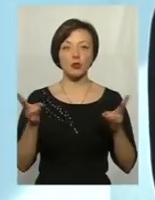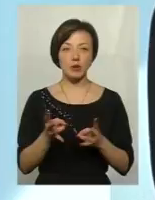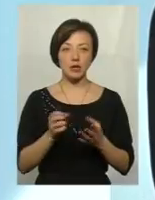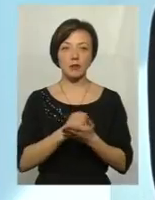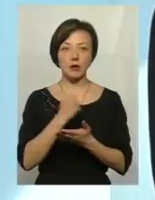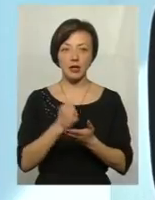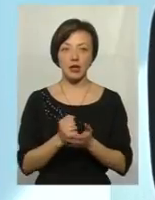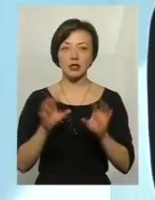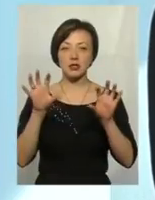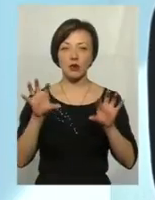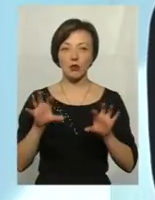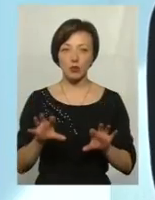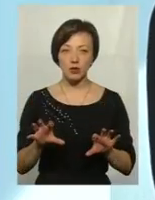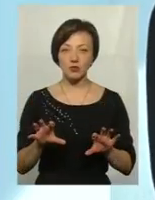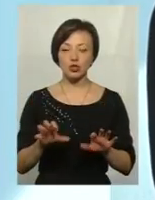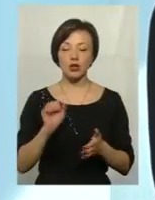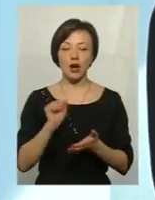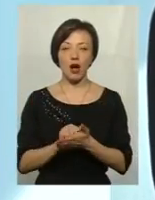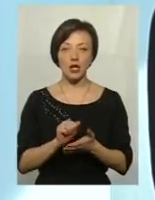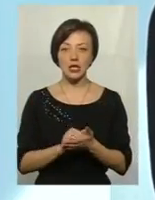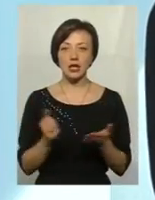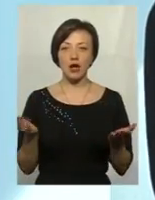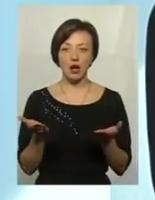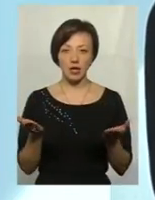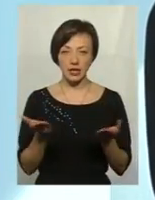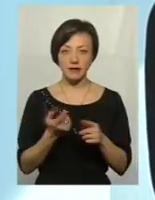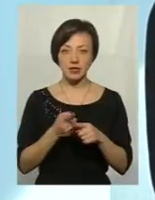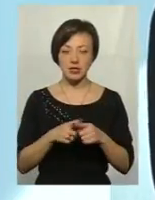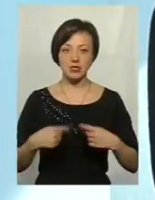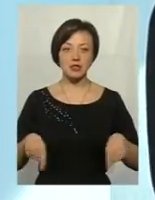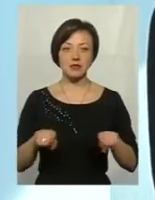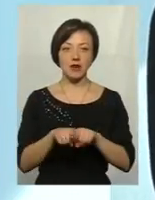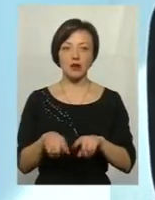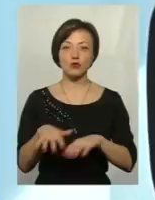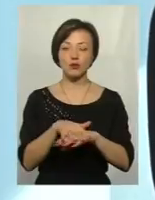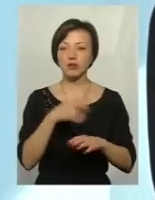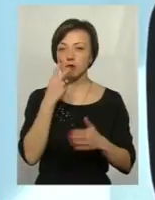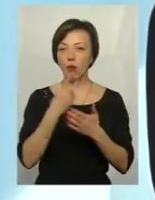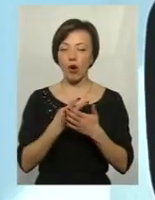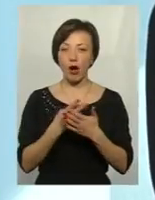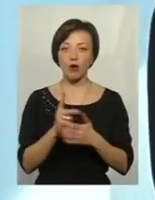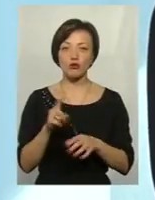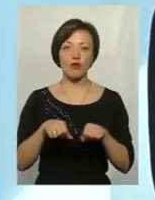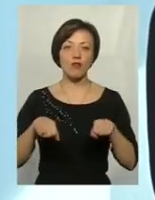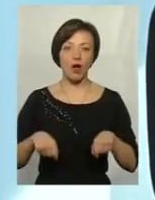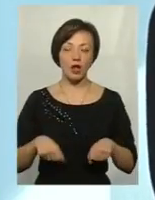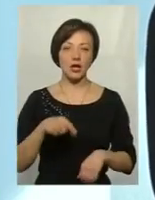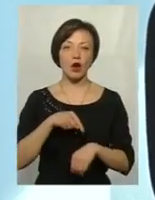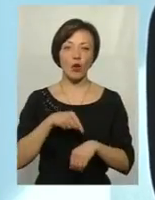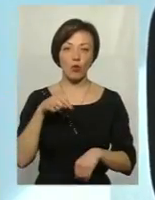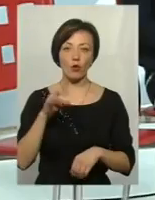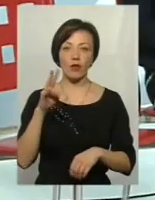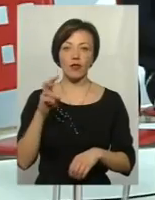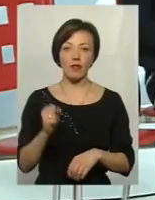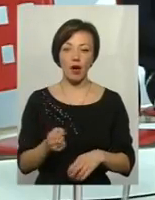прийняти ті законодавчі акти, які в цій сфері вже суспільству покажуть, що влада реагує на